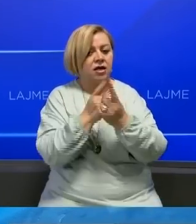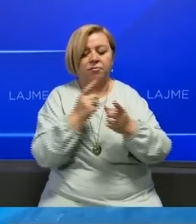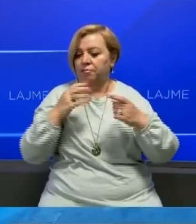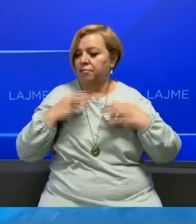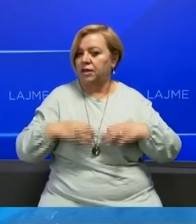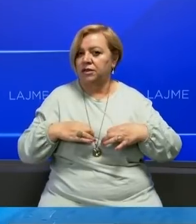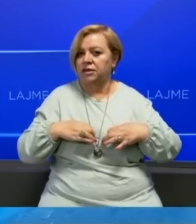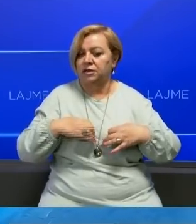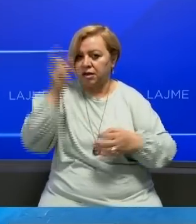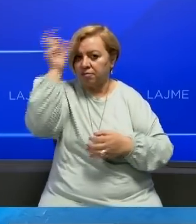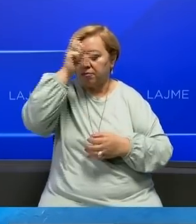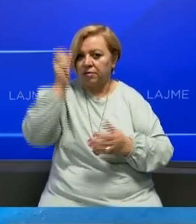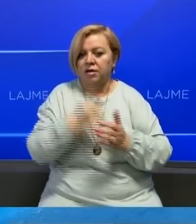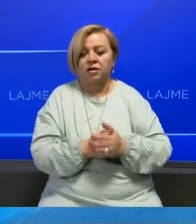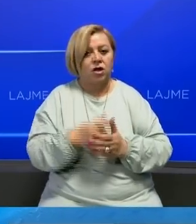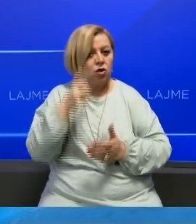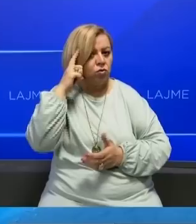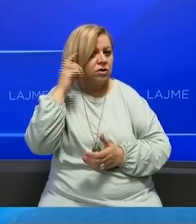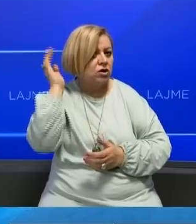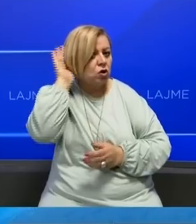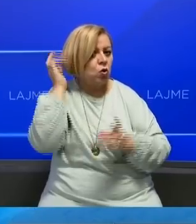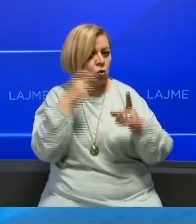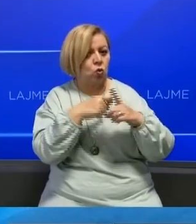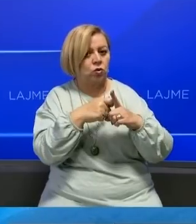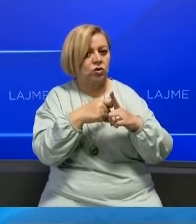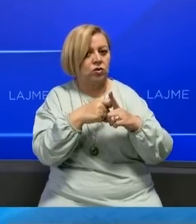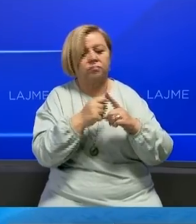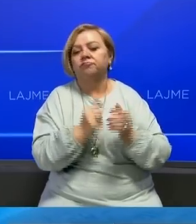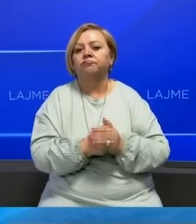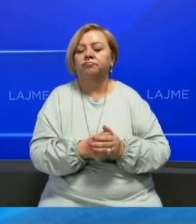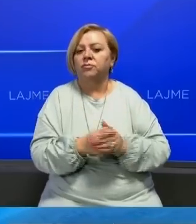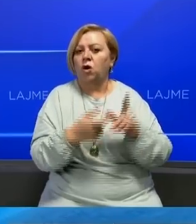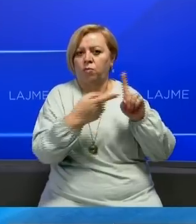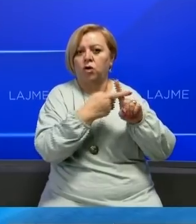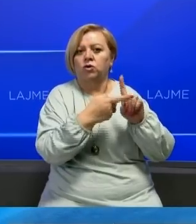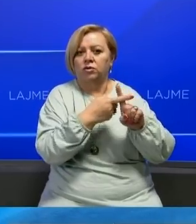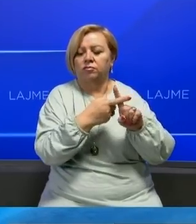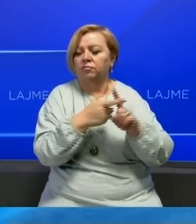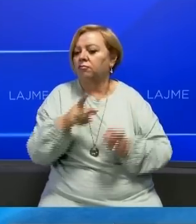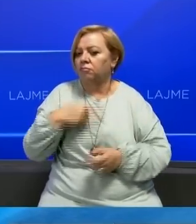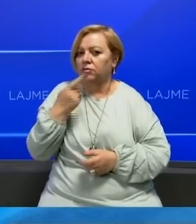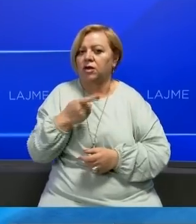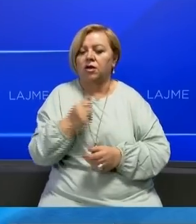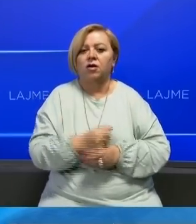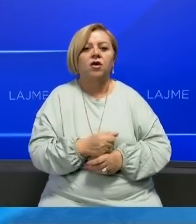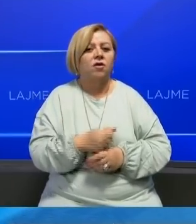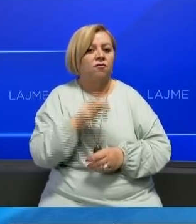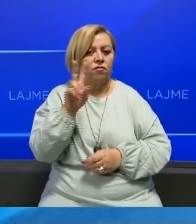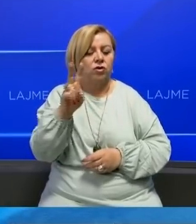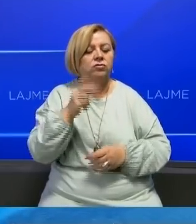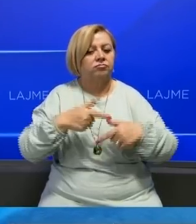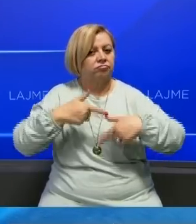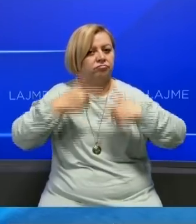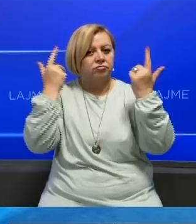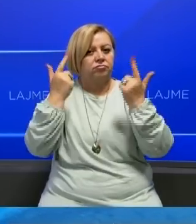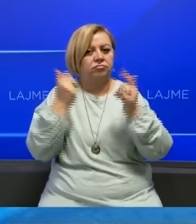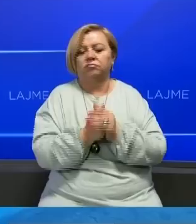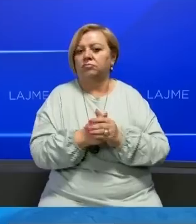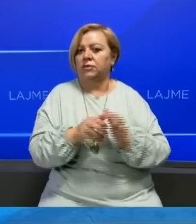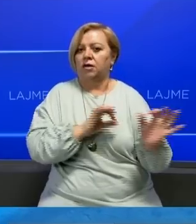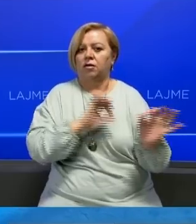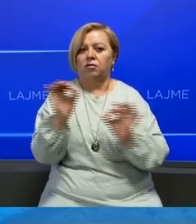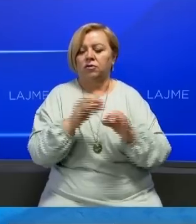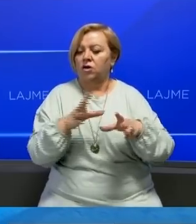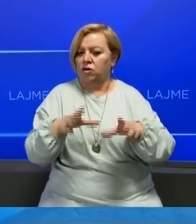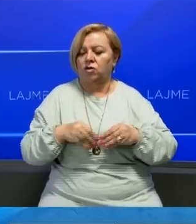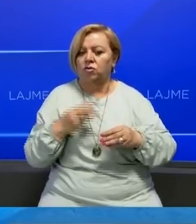presidentit Serb Vucic dhe kryeministrit Kurti është një sinjal pozitiv. A i tekson se Vucic e bëri të qartë se nuk është i gatshëm